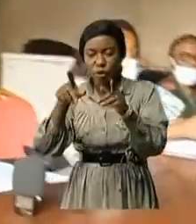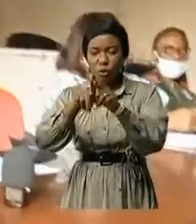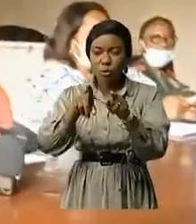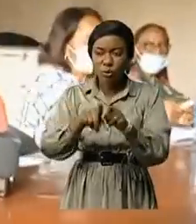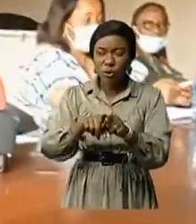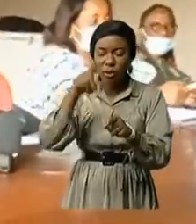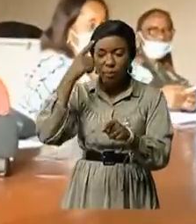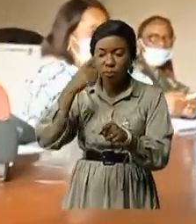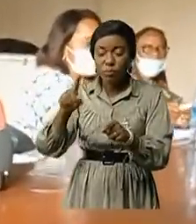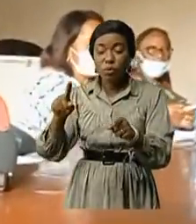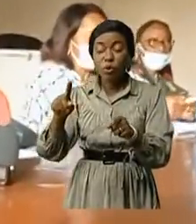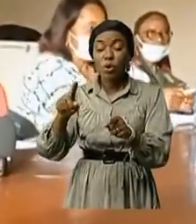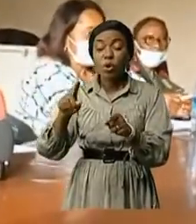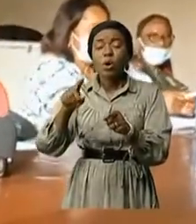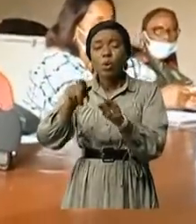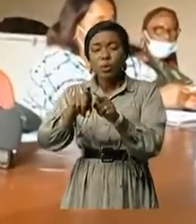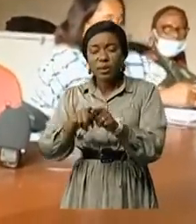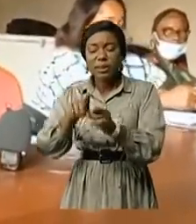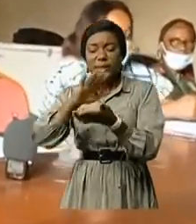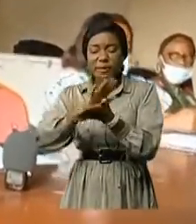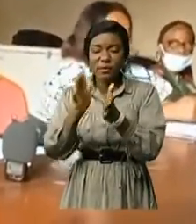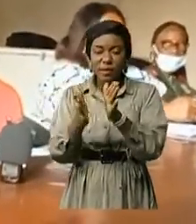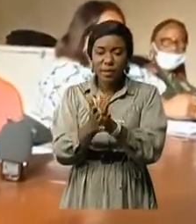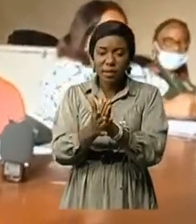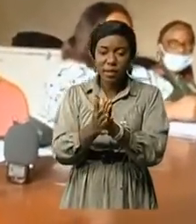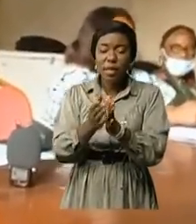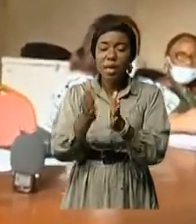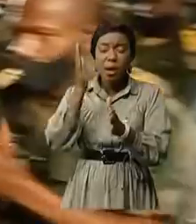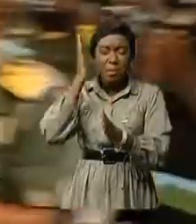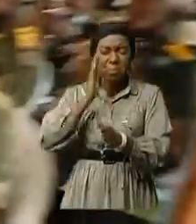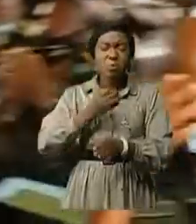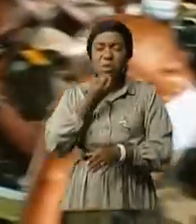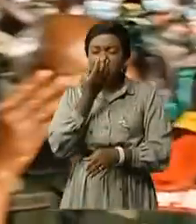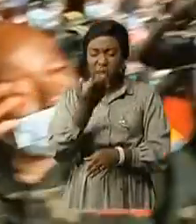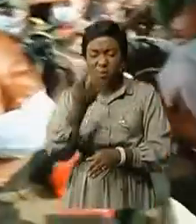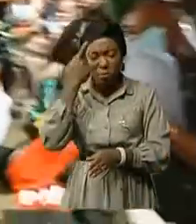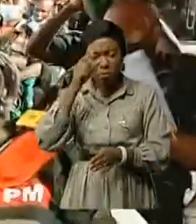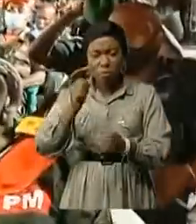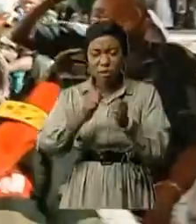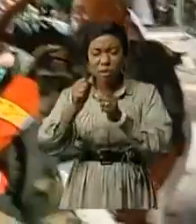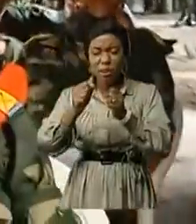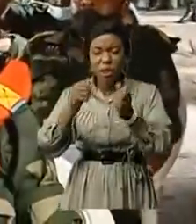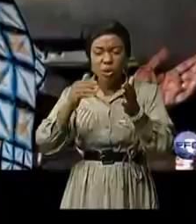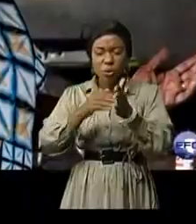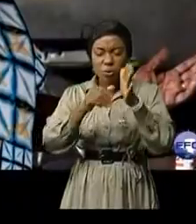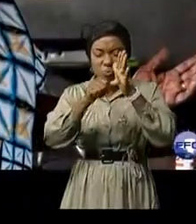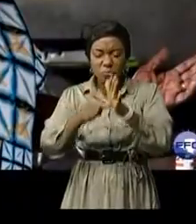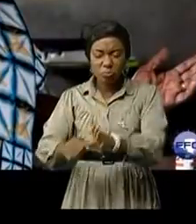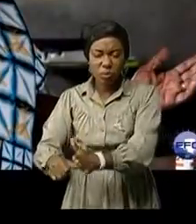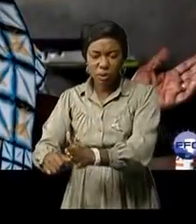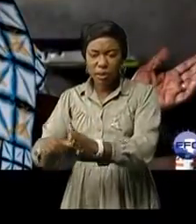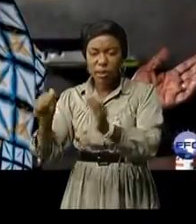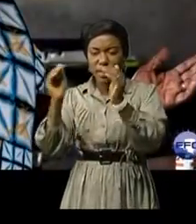masculinité positive pour qu'ils deviennent des modèles dans la lutte contre les inégalités fondées sur les sexes dans la vie